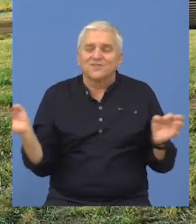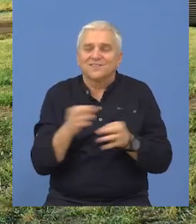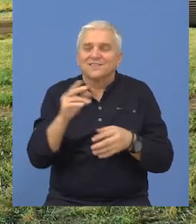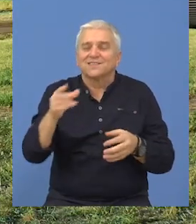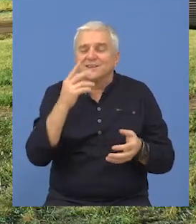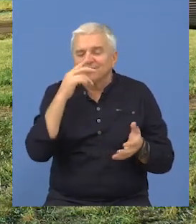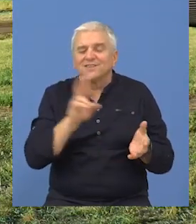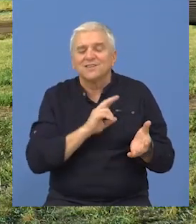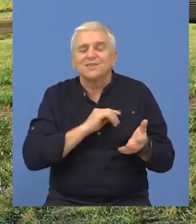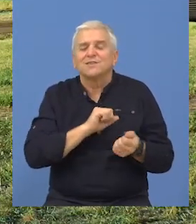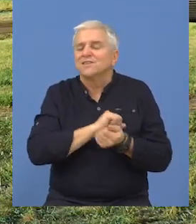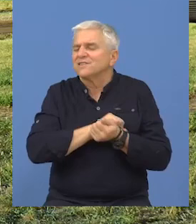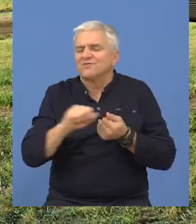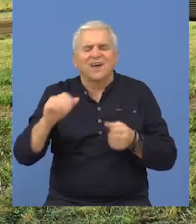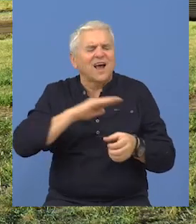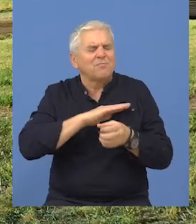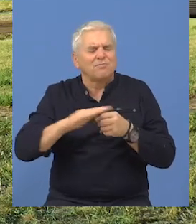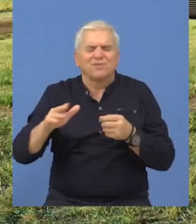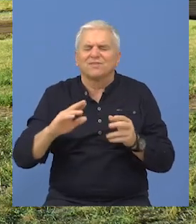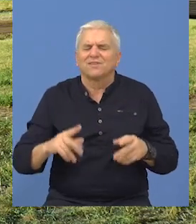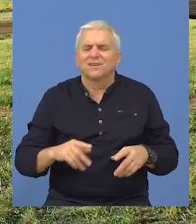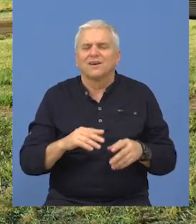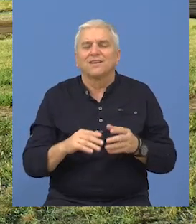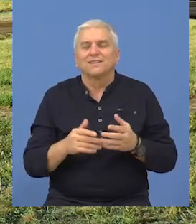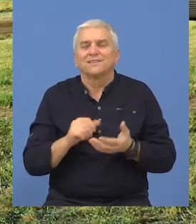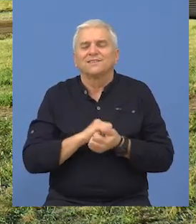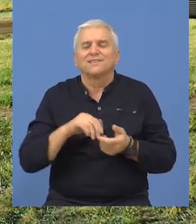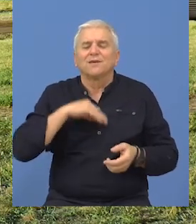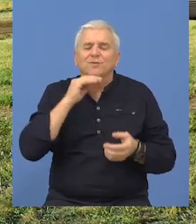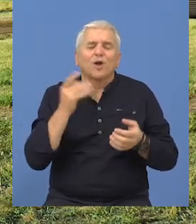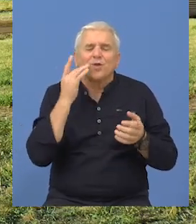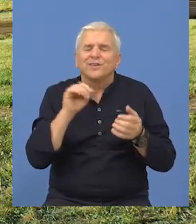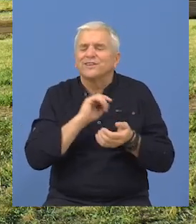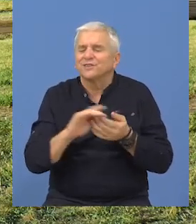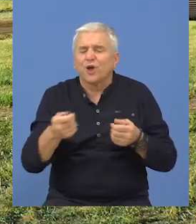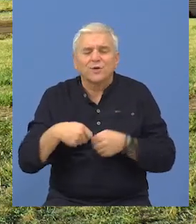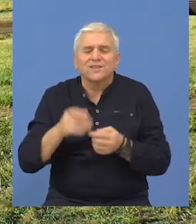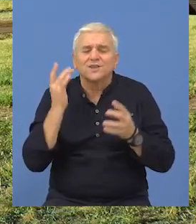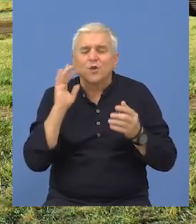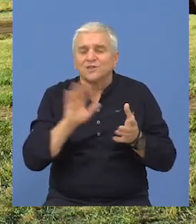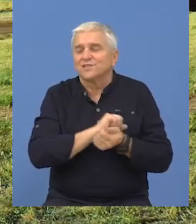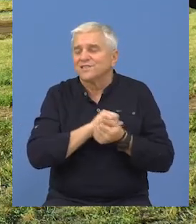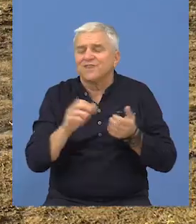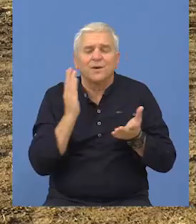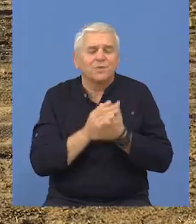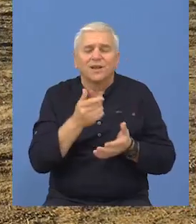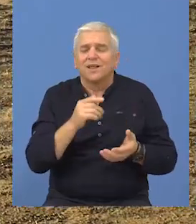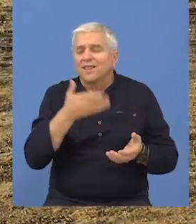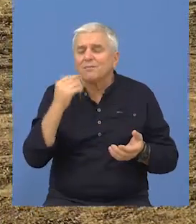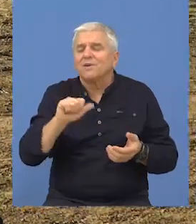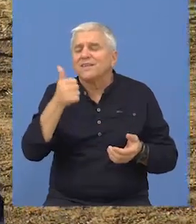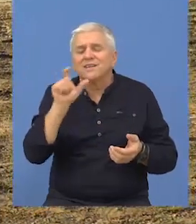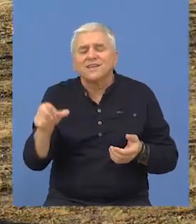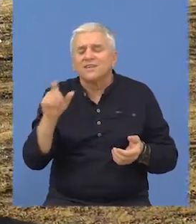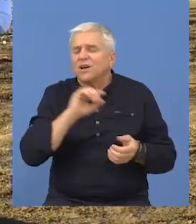presreća. Ostvario sam svoj maksimum, dao sam maksimum. Organizacija je perfektna. Stvarno,